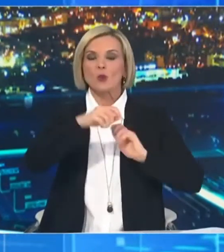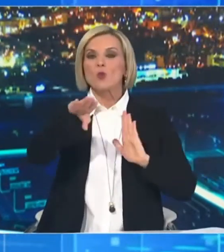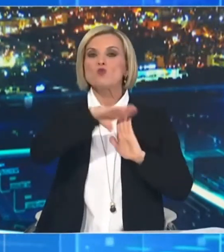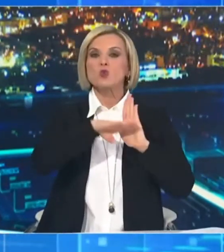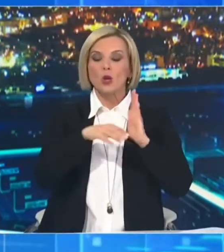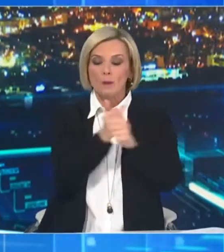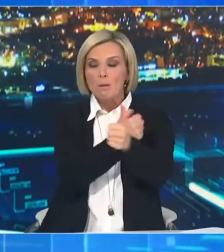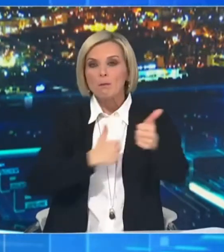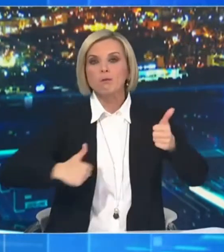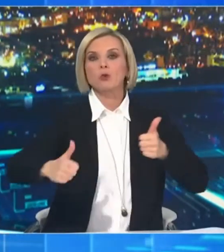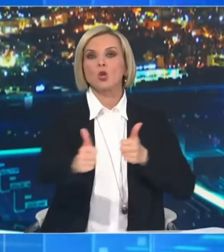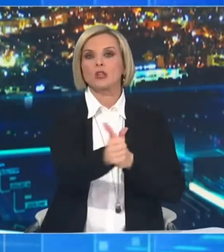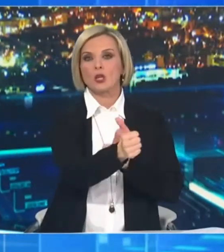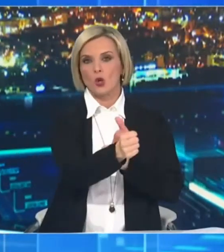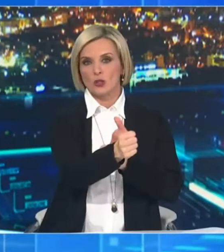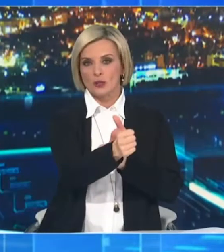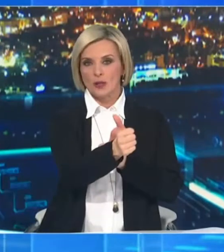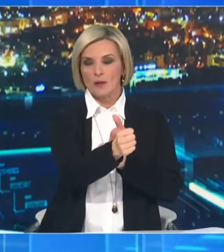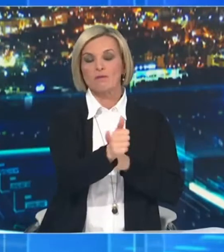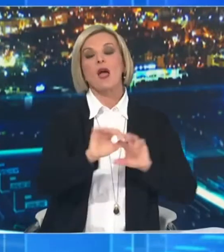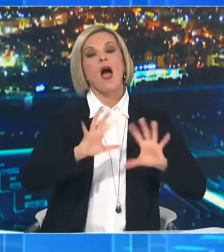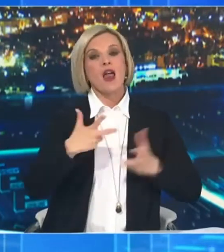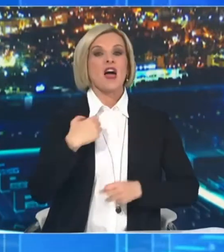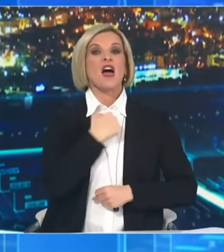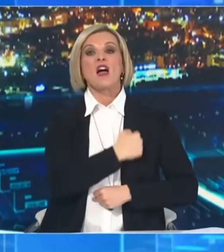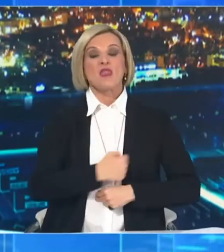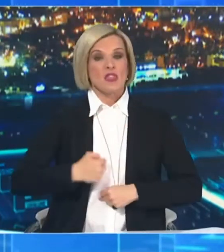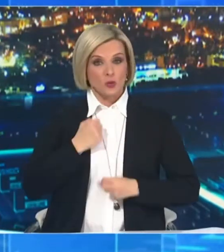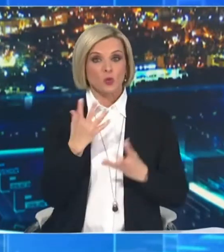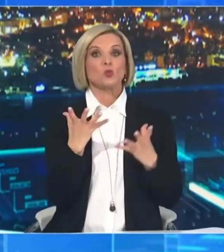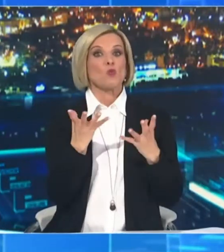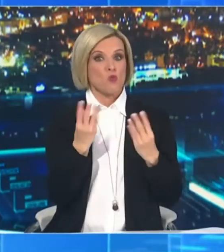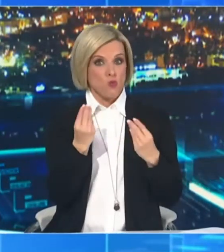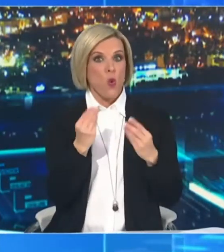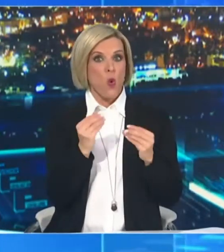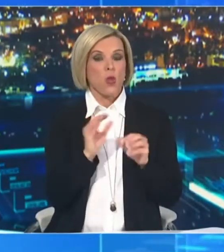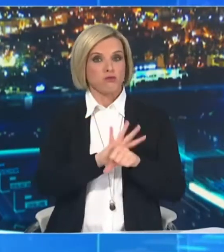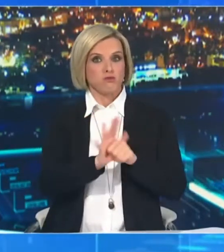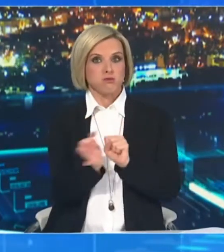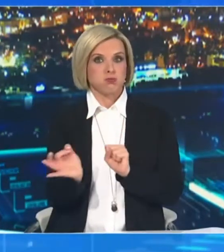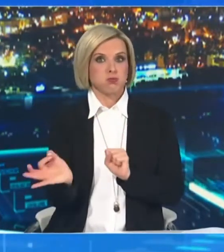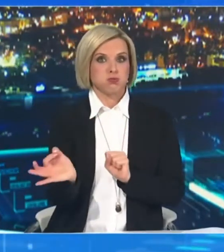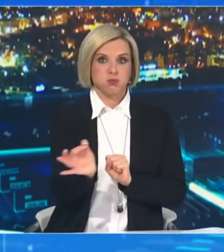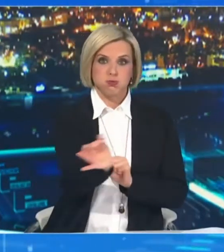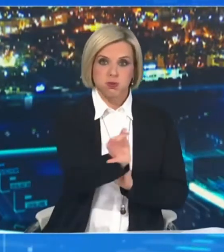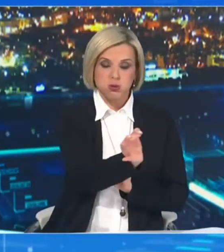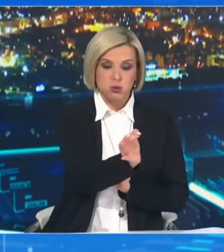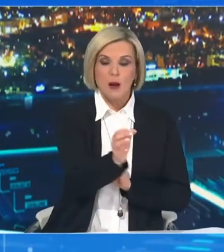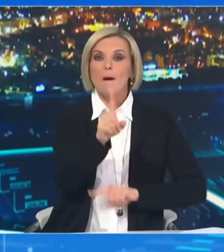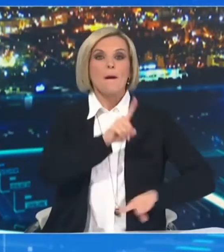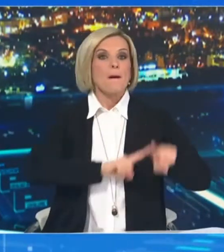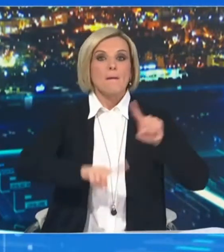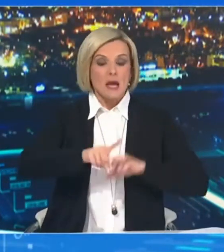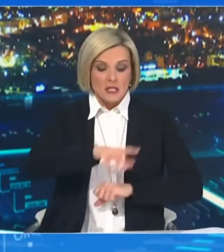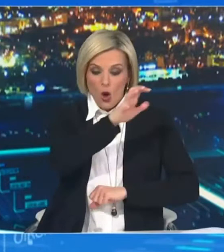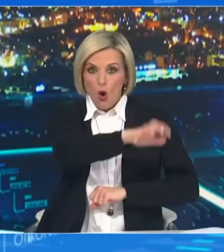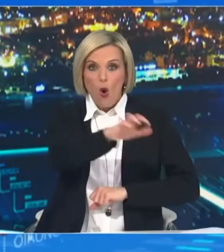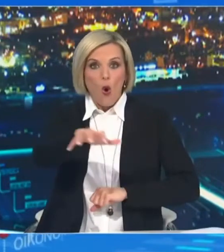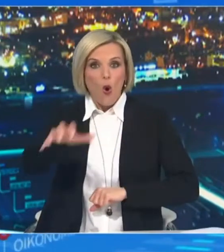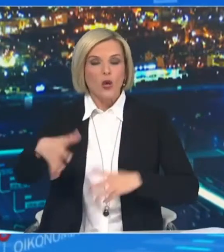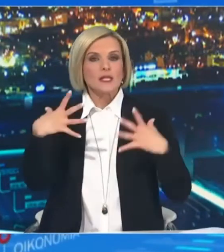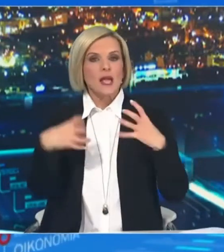Η επιδημία είχε ήδη δώσει αρκετά στοιχεία τα οποία θα μπορούσαν να αξιολογηθούν